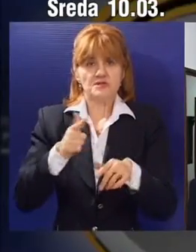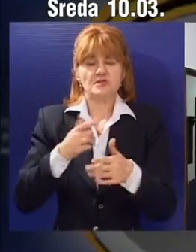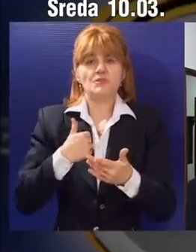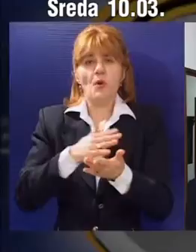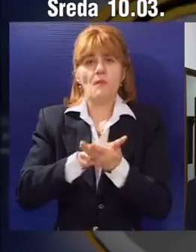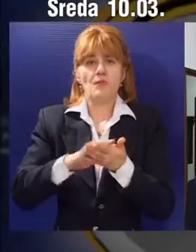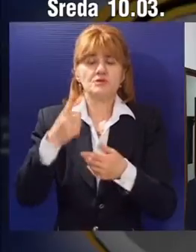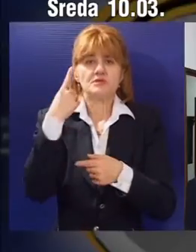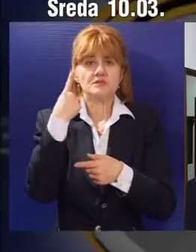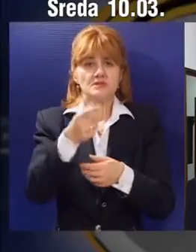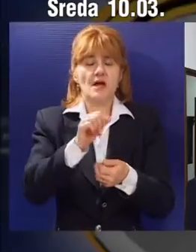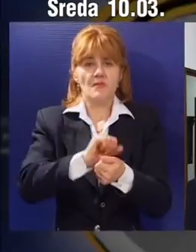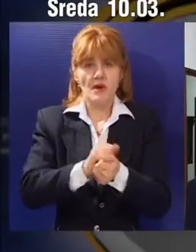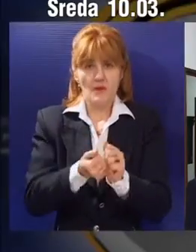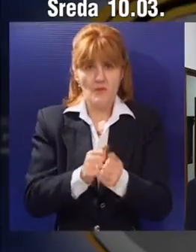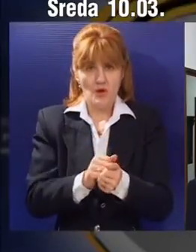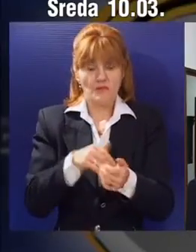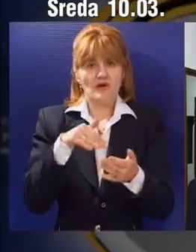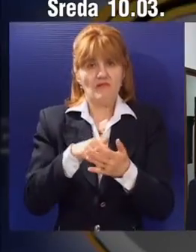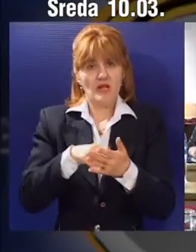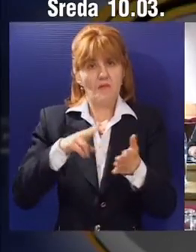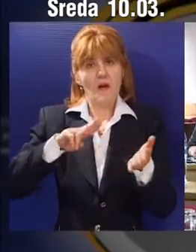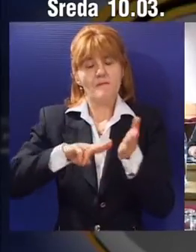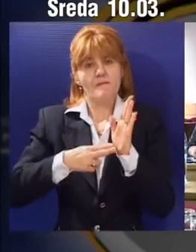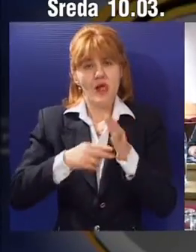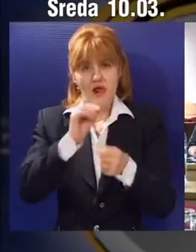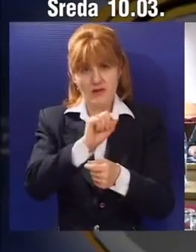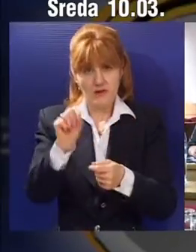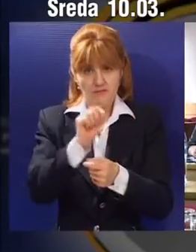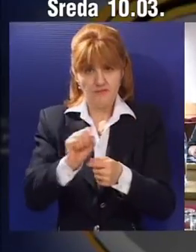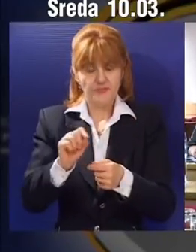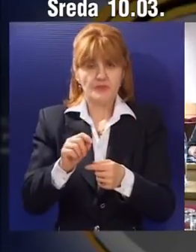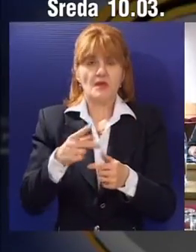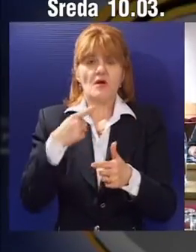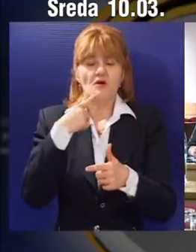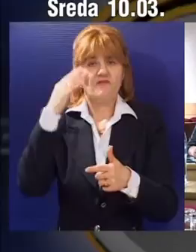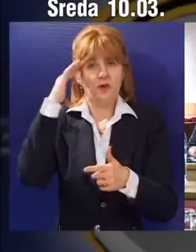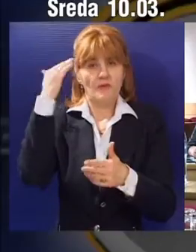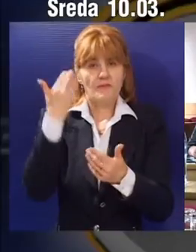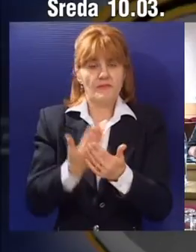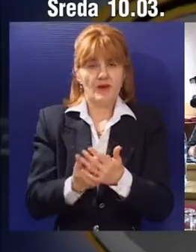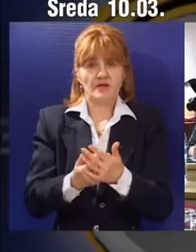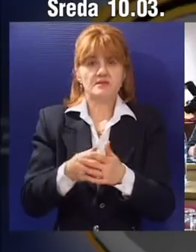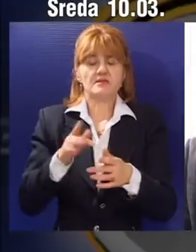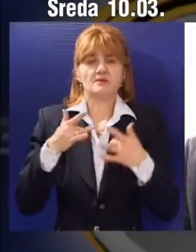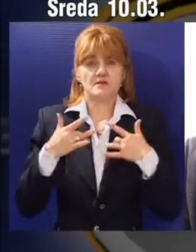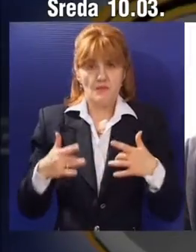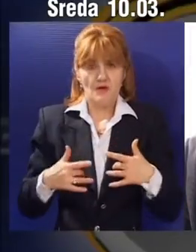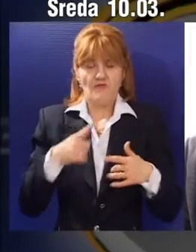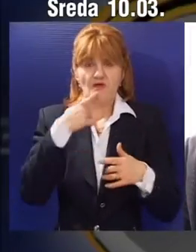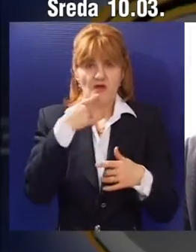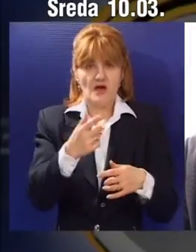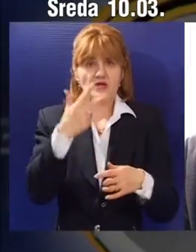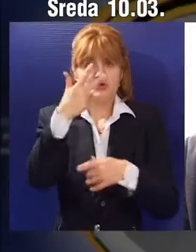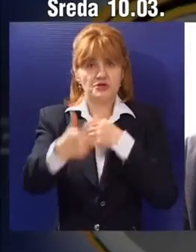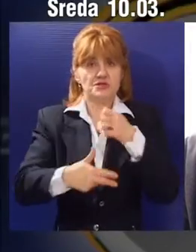nismo pustili da nema svoj izradjen dugogodišnji poslovni plan. Studije svetski priznatih ekonomista ukazuju da su prve tri